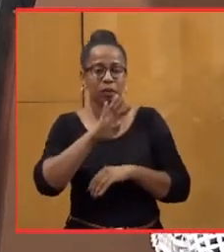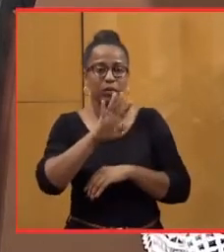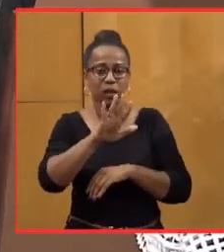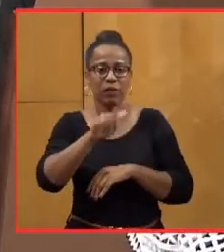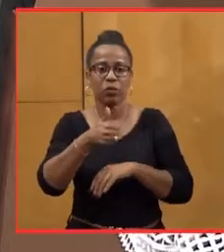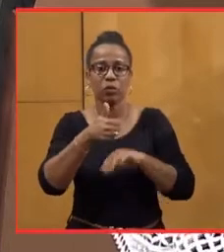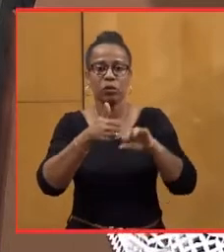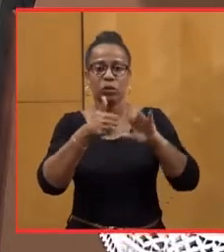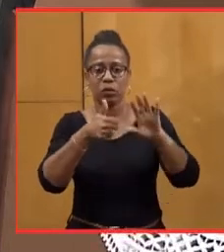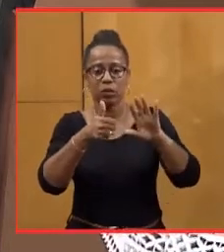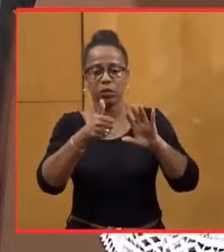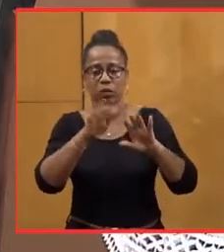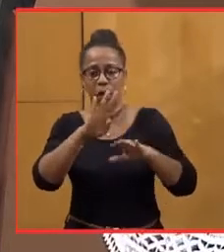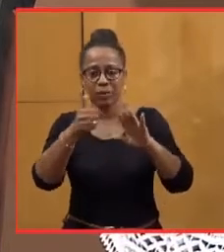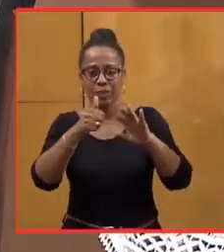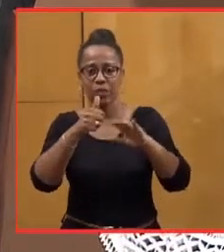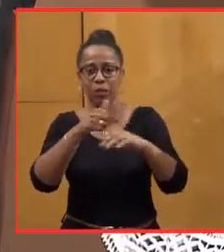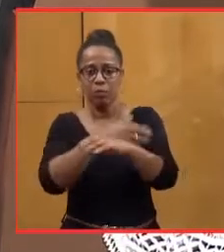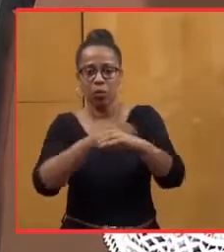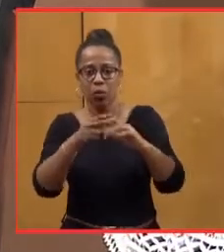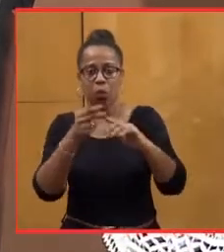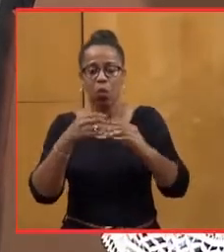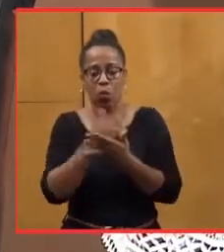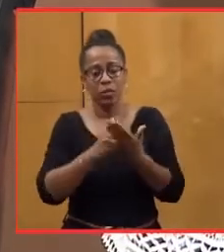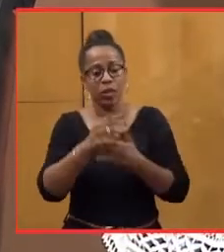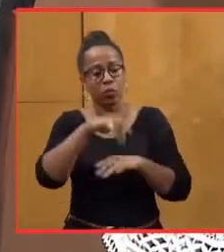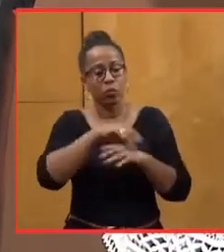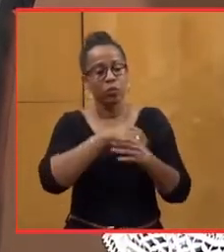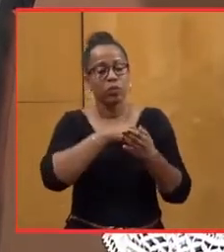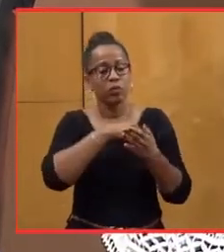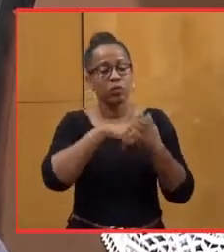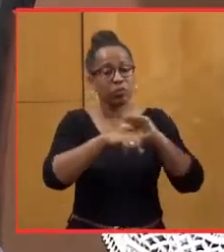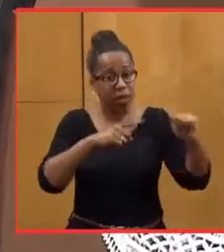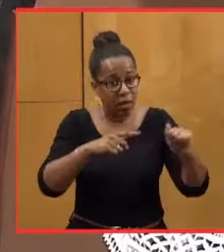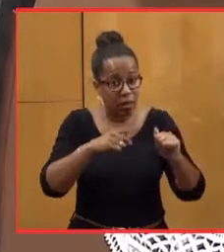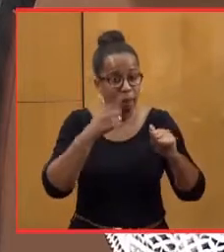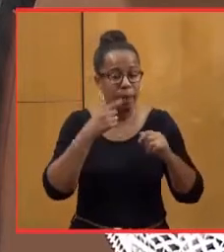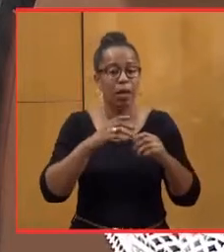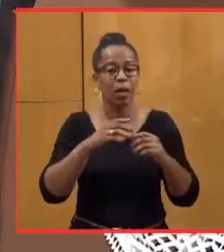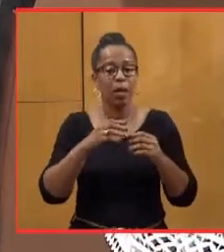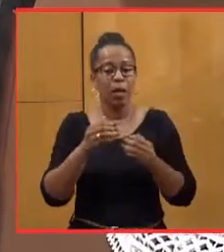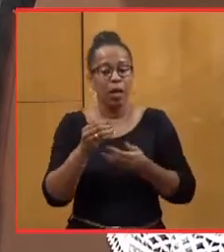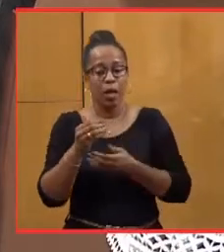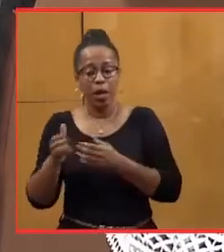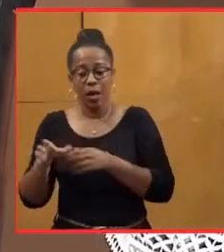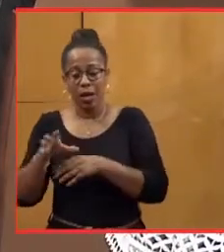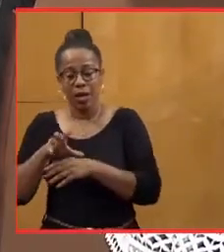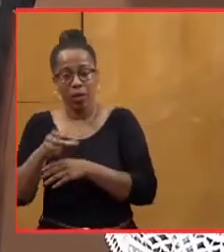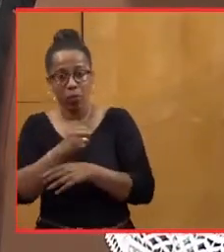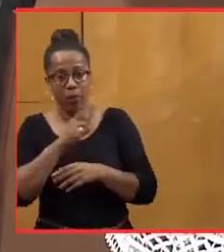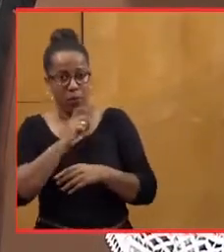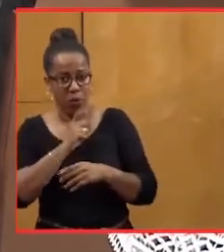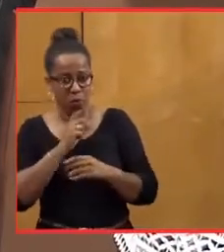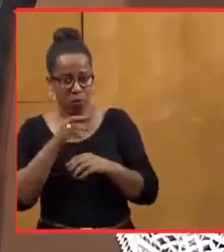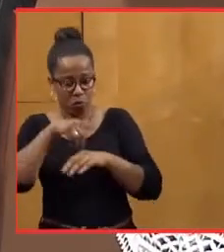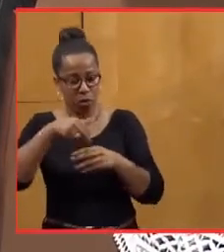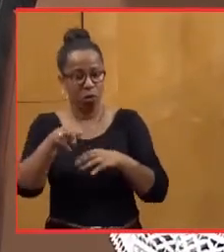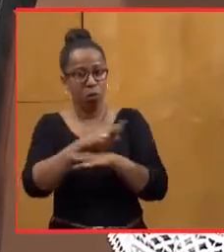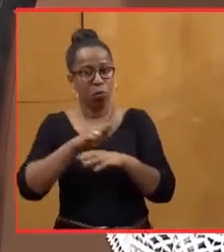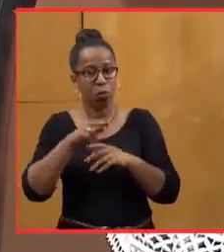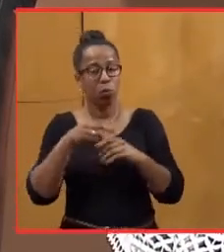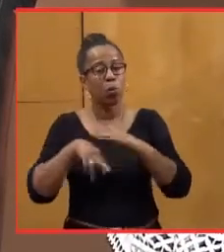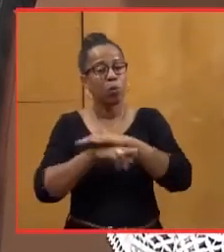de recettes émises, mais non récupérées de recettes certaines. Dans votre stratégie,